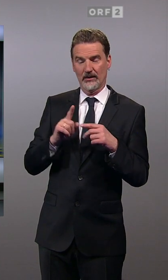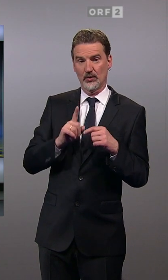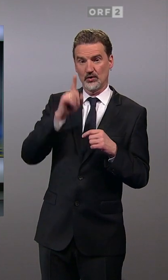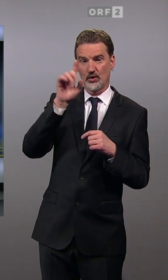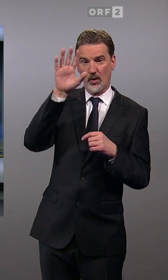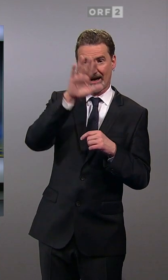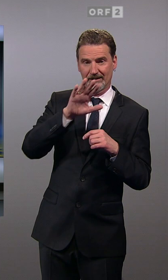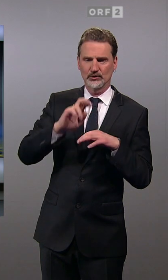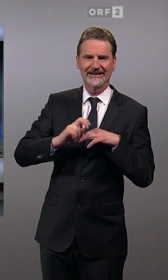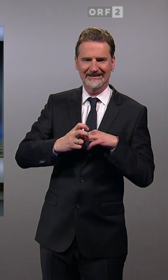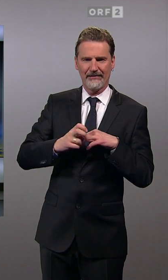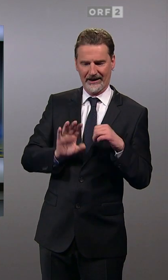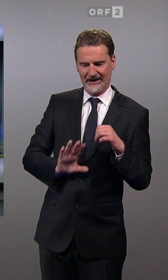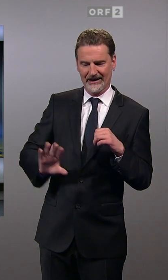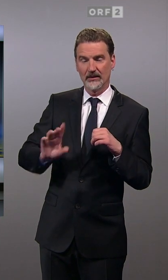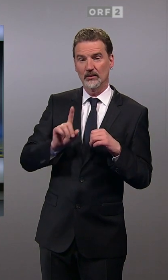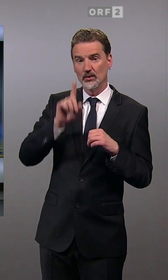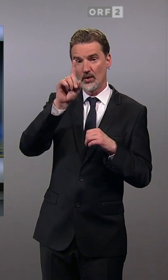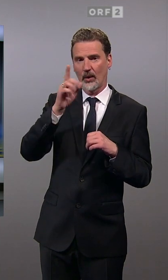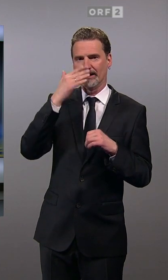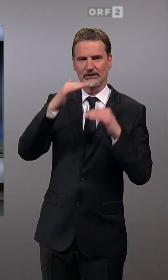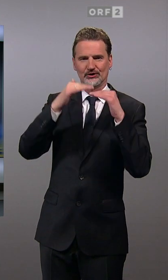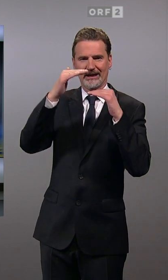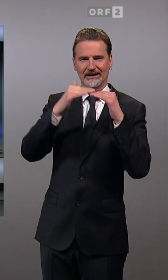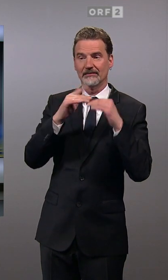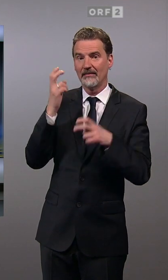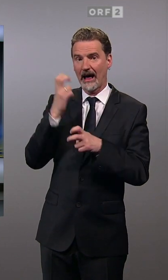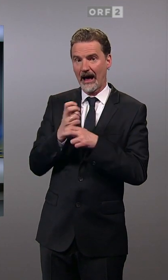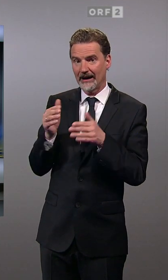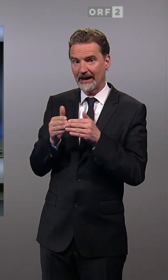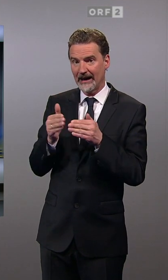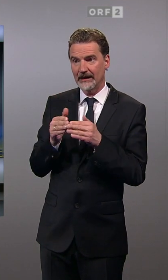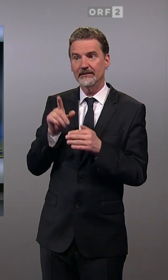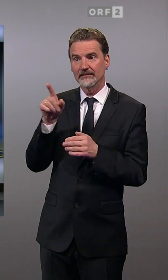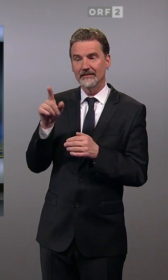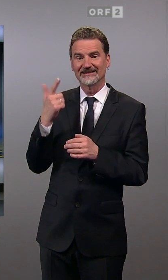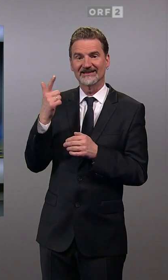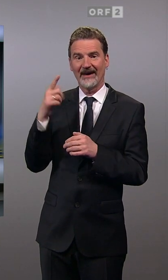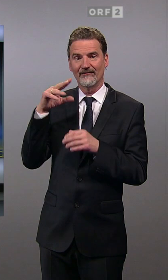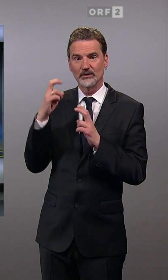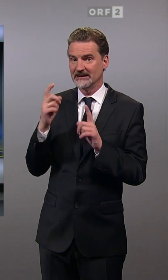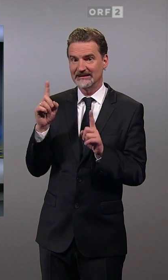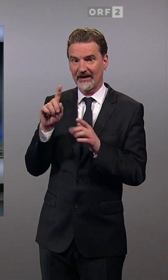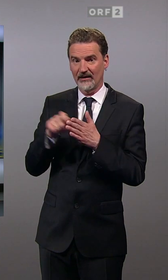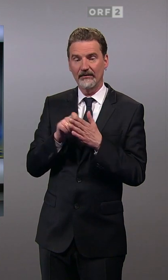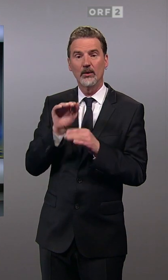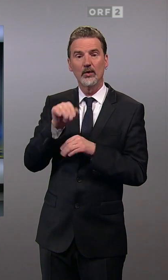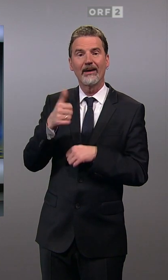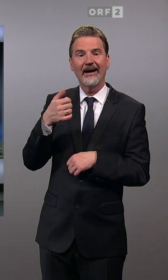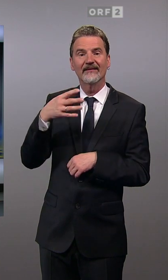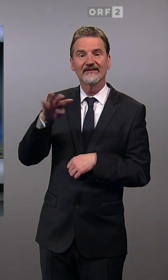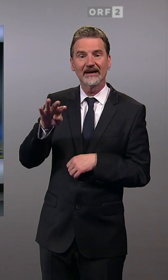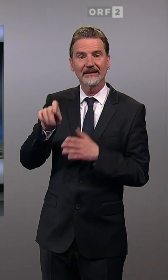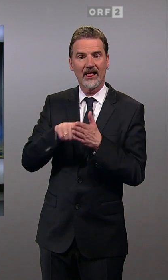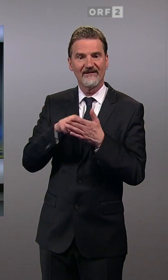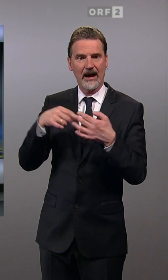Tschechien. Die Stadt Hadek etwa verliert dadurch, dass Zweitwohnsitzer nicht mehr wählen können. Über ein Viertel der Wahlberechtigten,